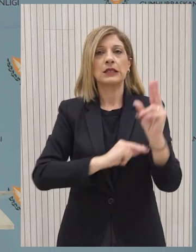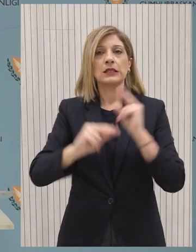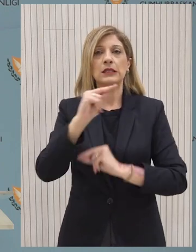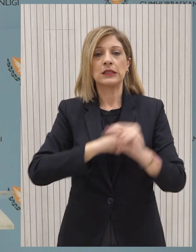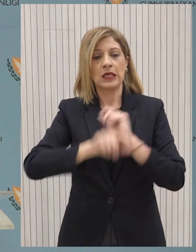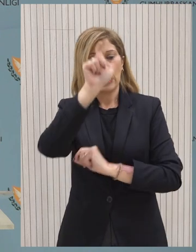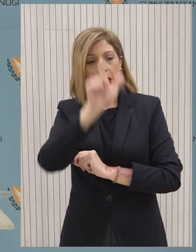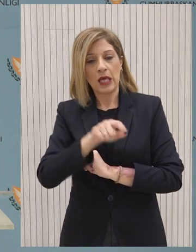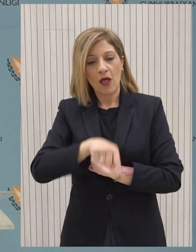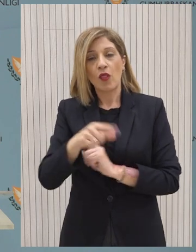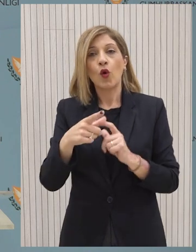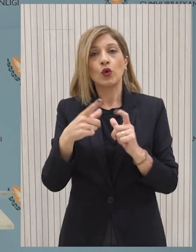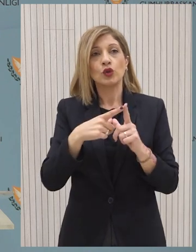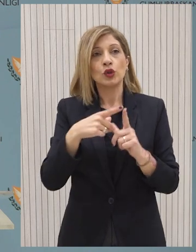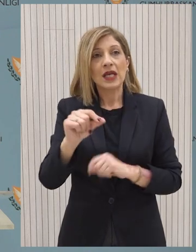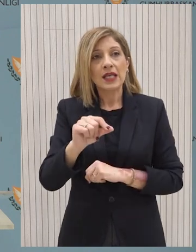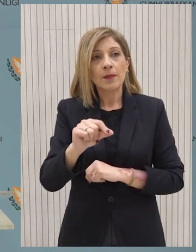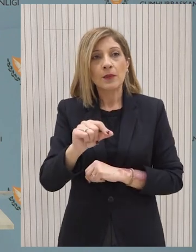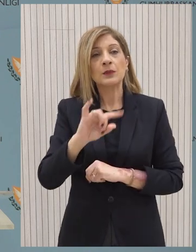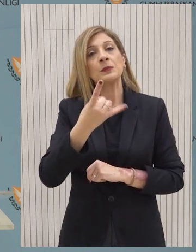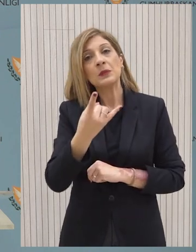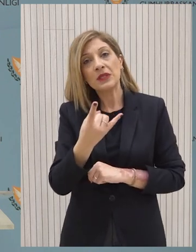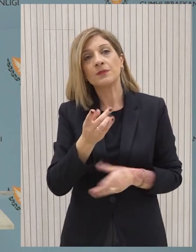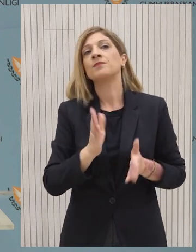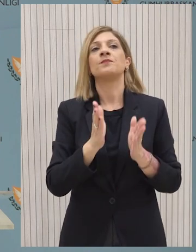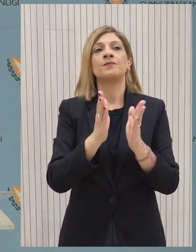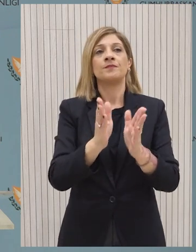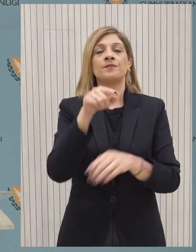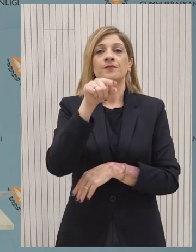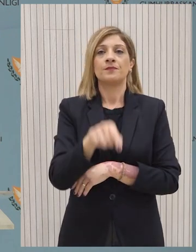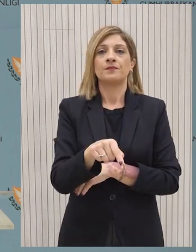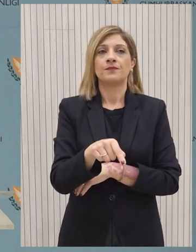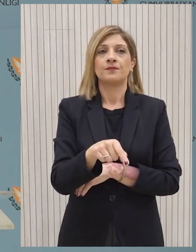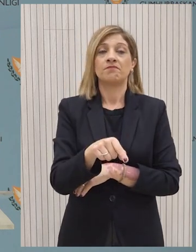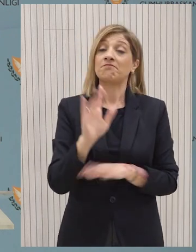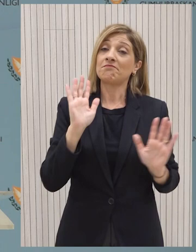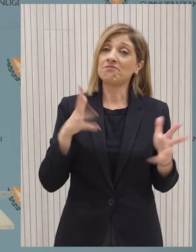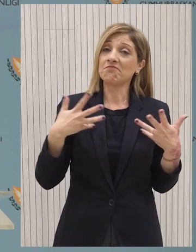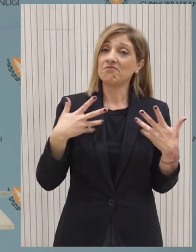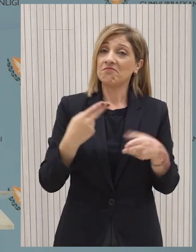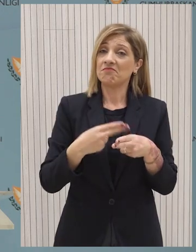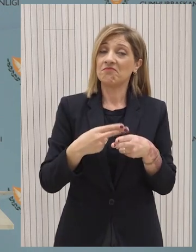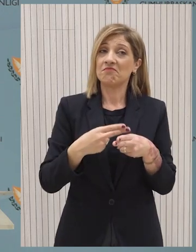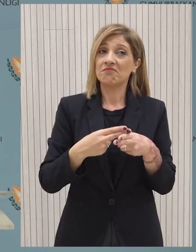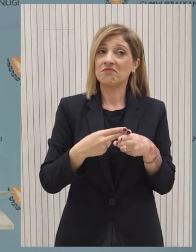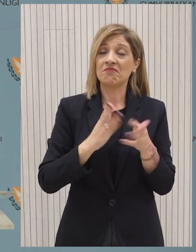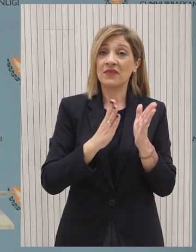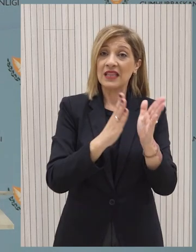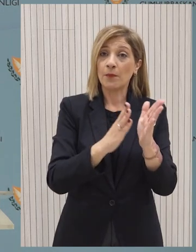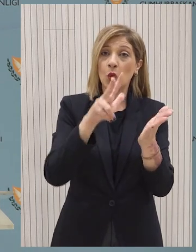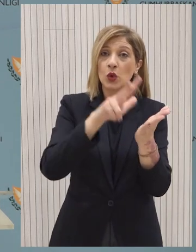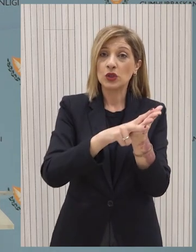χαρούμενη είδηση ότι ενδεχομένως θα προχωρήσει θα υπάρχει μόνιμος πρόσωπος της Ευρωπαϊκής Ένωσης.